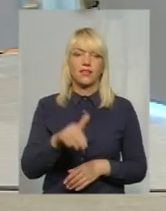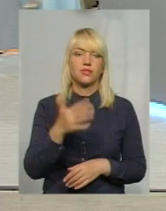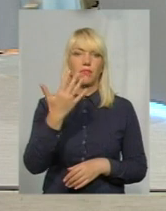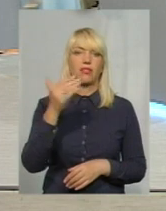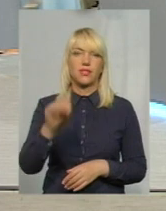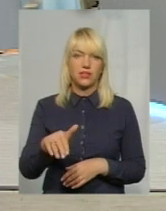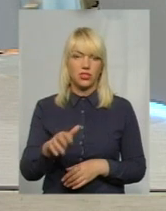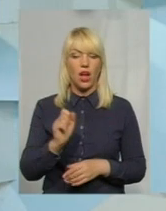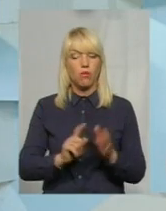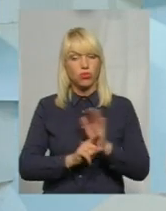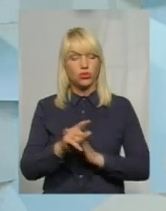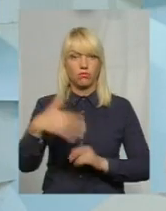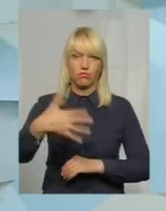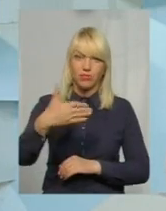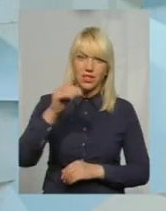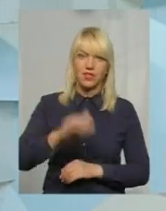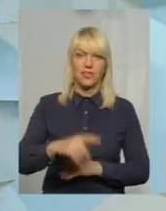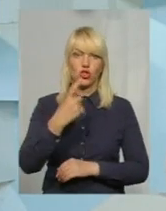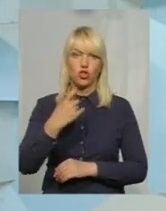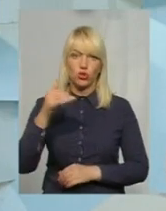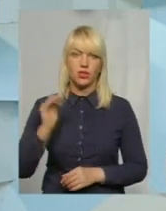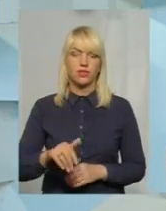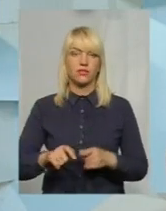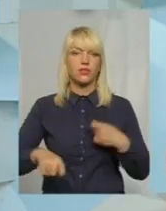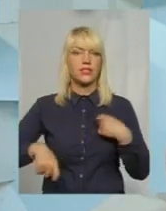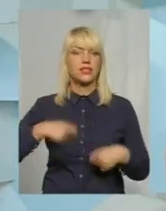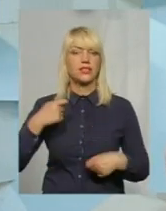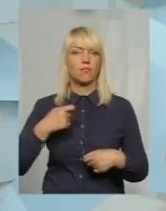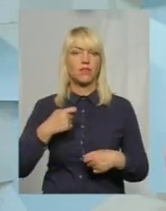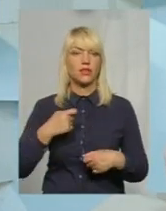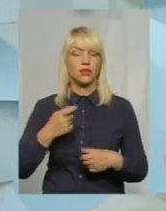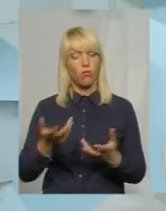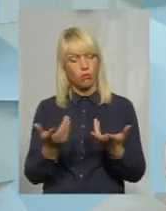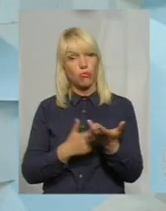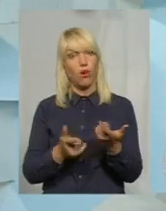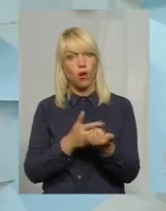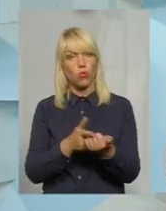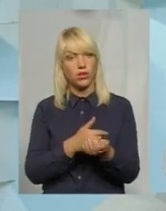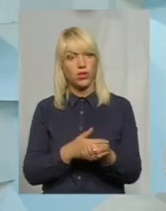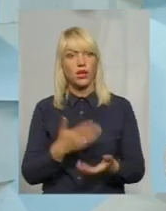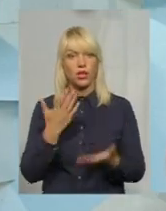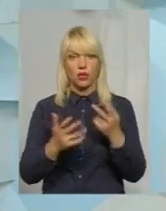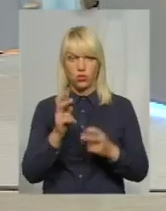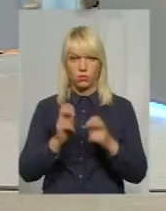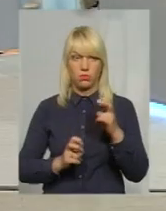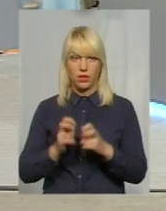а починаючи від 50 до 100 тисяч збитків. Ви порахуєте, якщо підприємство